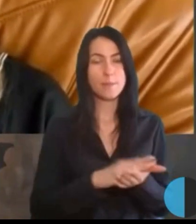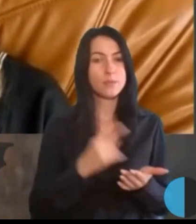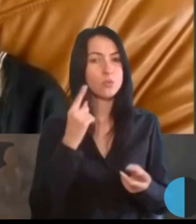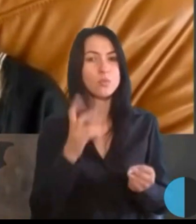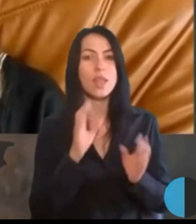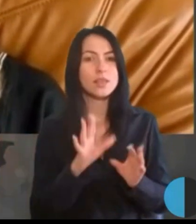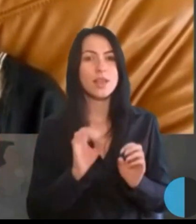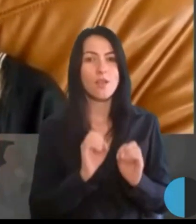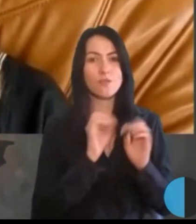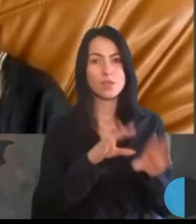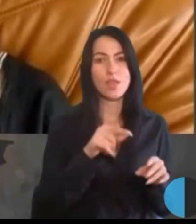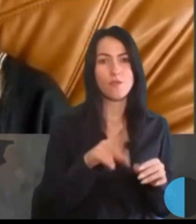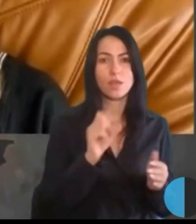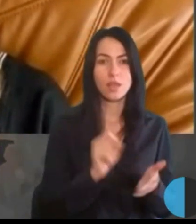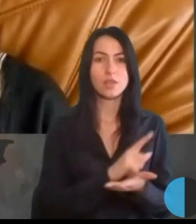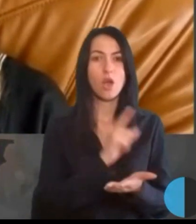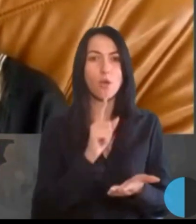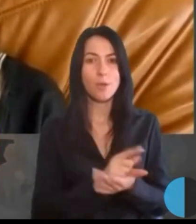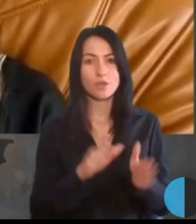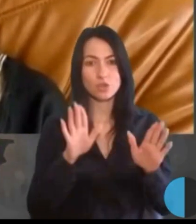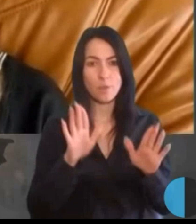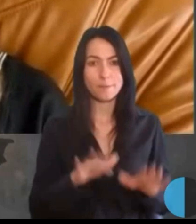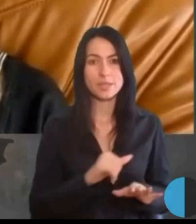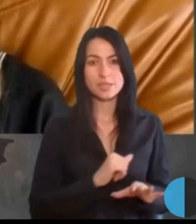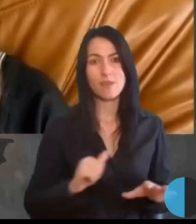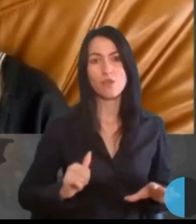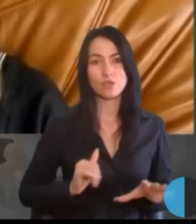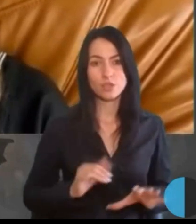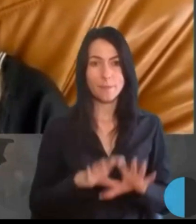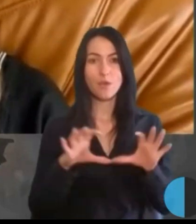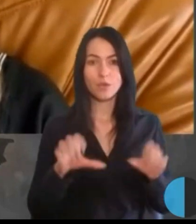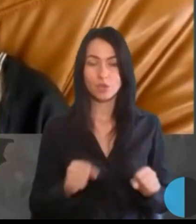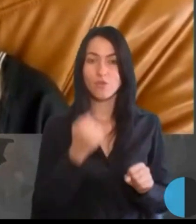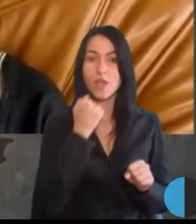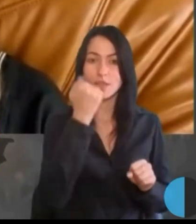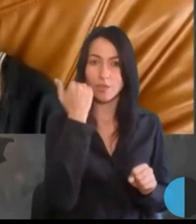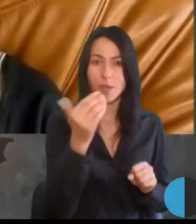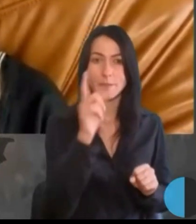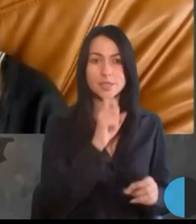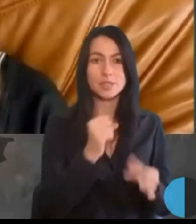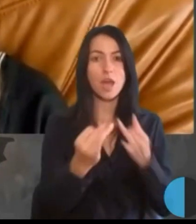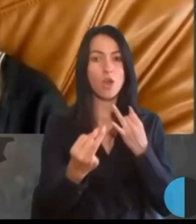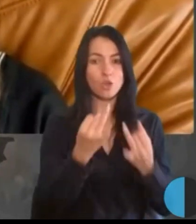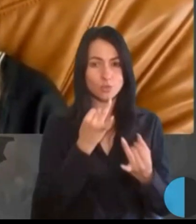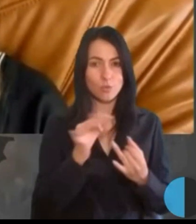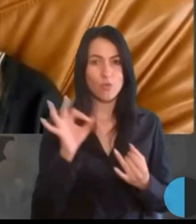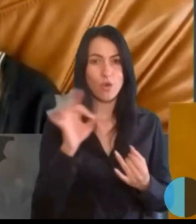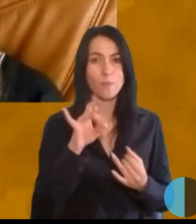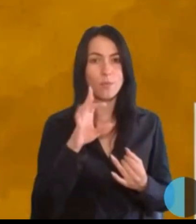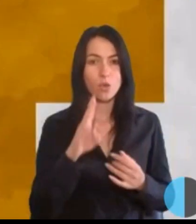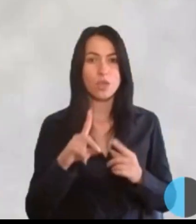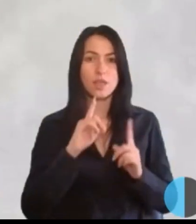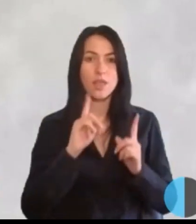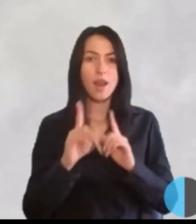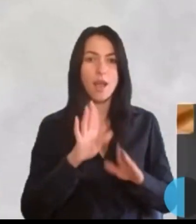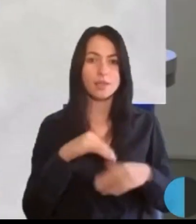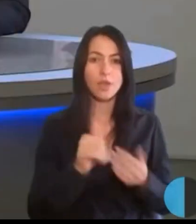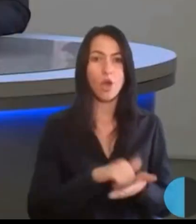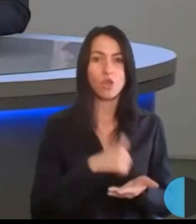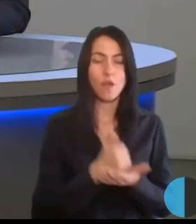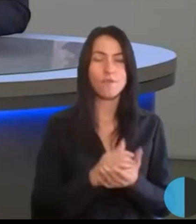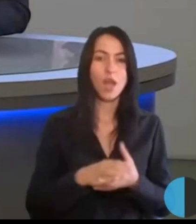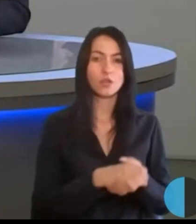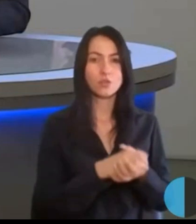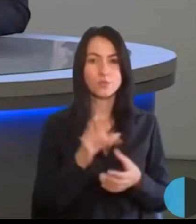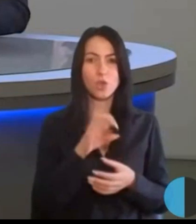на обов'язок місцевого самоврядування. Дякуємо вам за розмову. Оксана Продан, радниця голови Асоціації громад міст